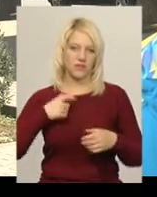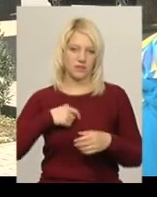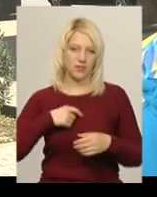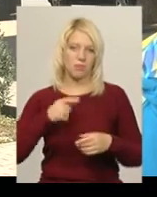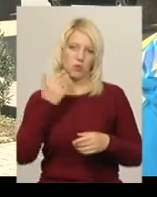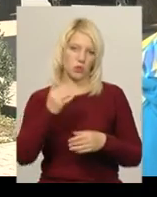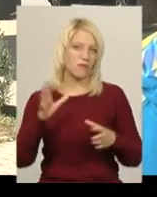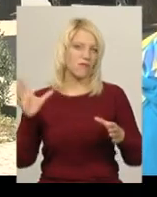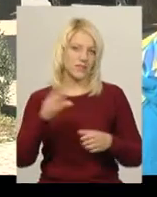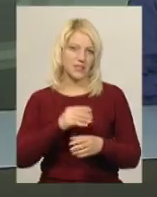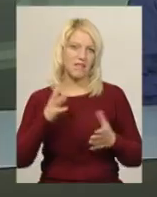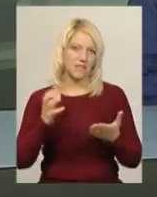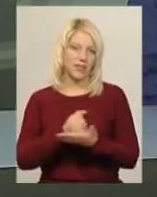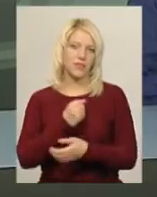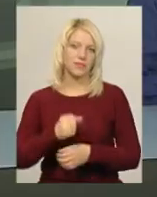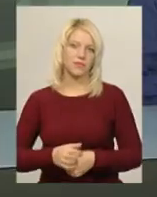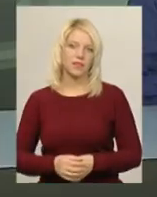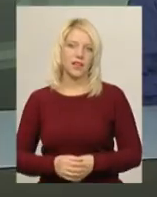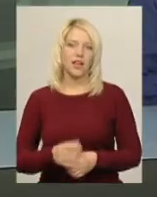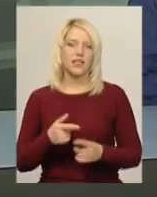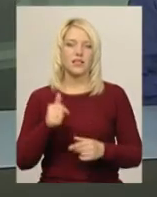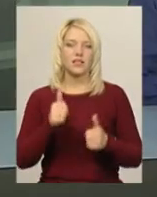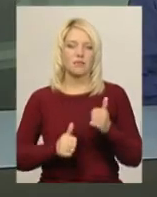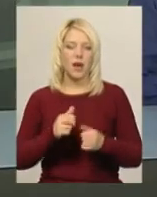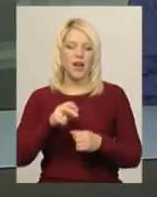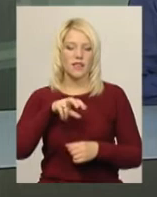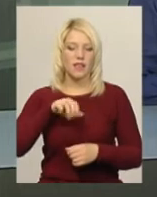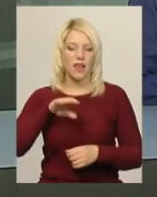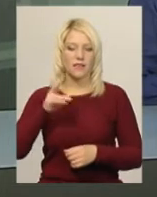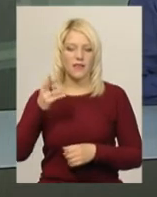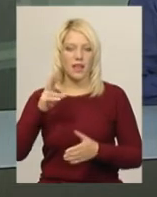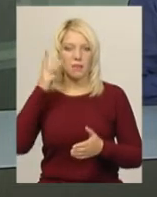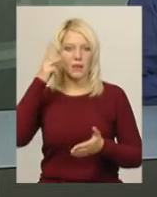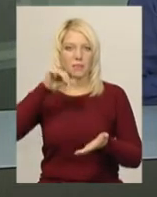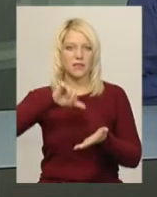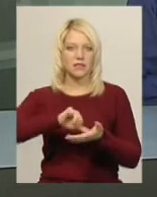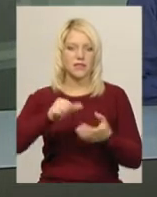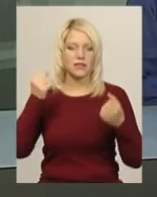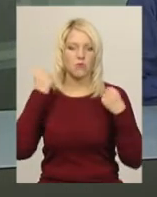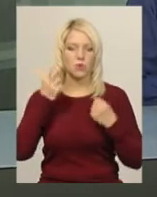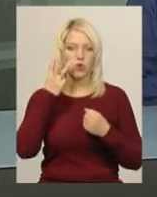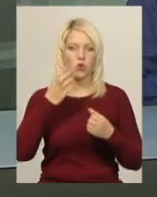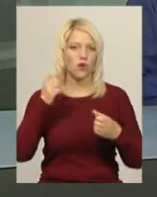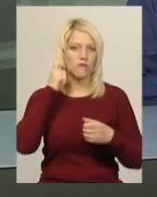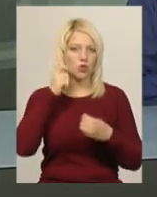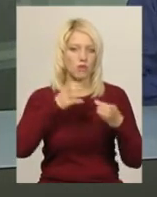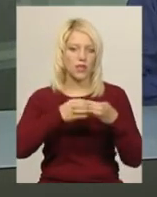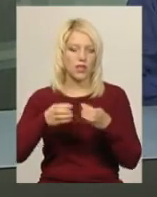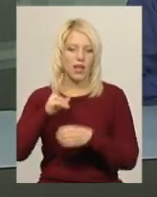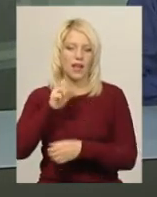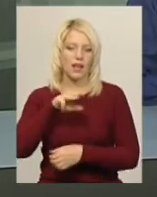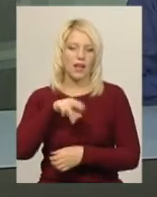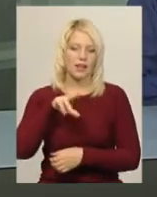все вийде». На змаганнях у Латвії Хмельницькій представляли спортсмени трьох вікових категорій – кадети,